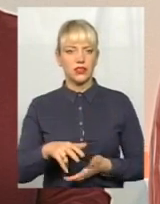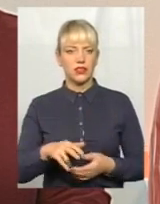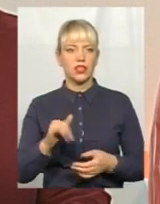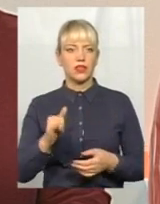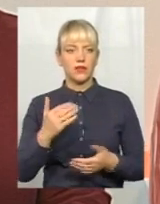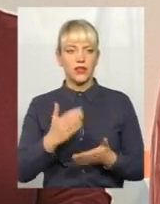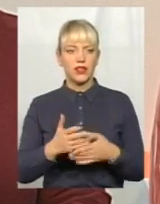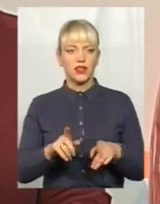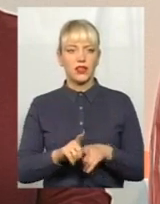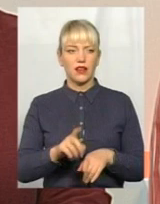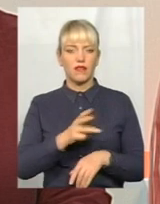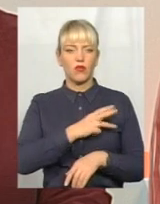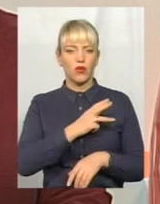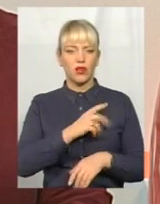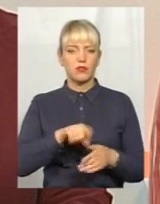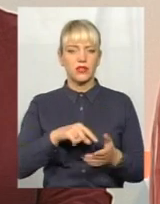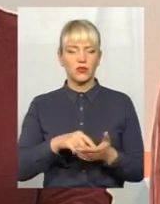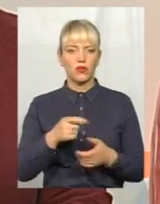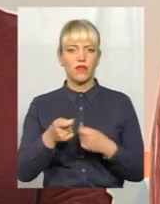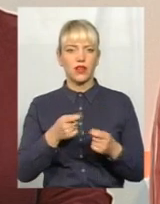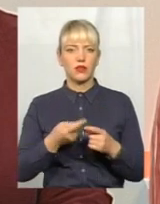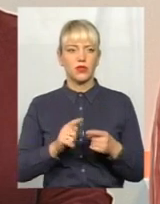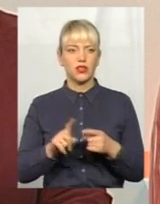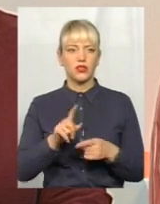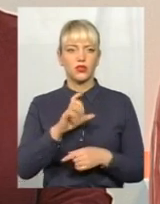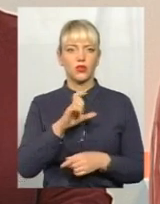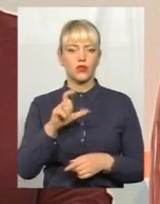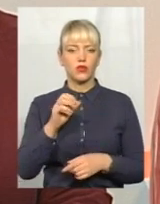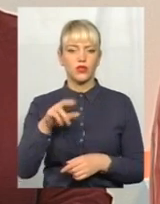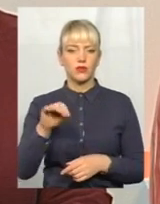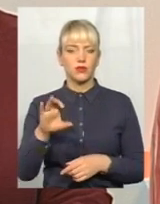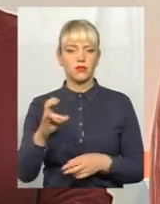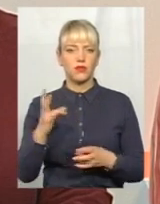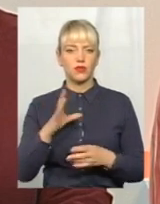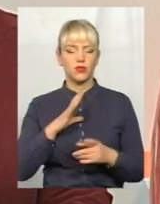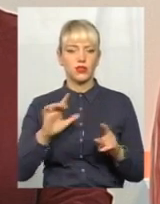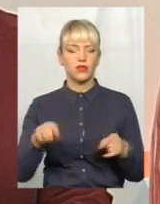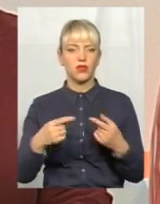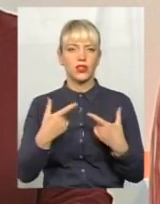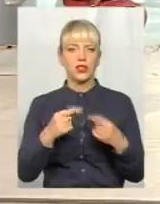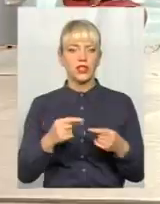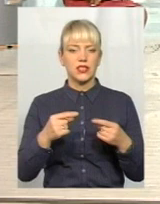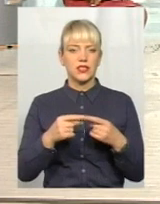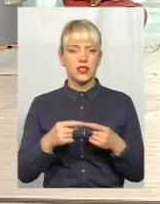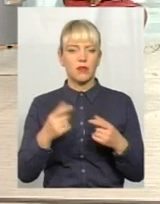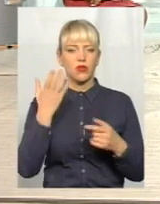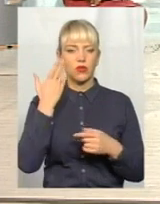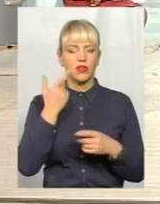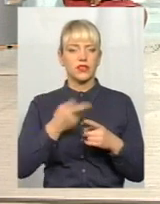скажімо так, воля міської влади про те, що хоспис має бути створений. Де саме, коли він запрацює?